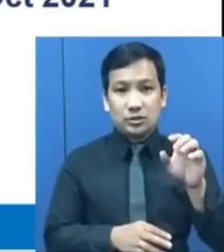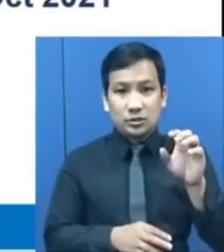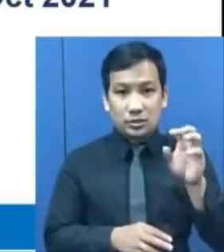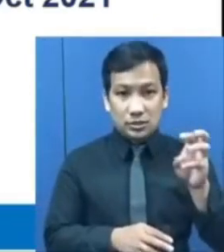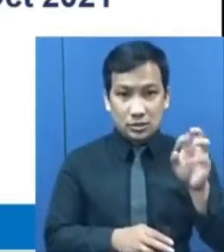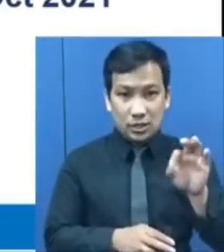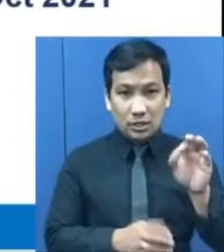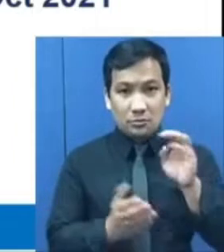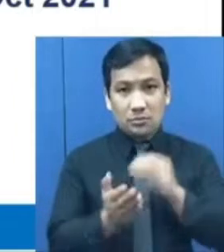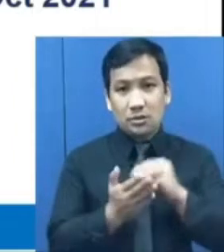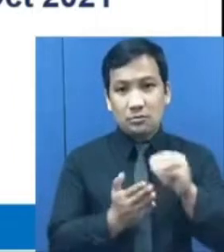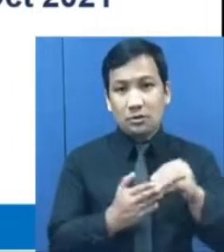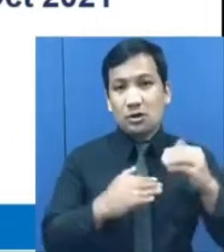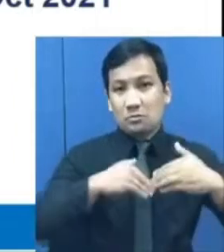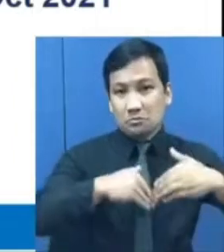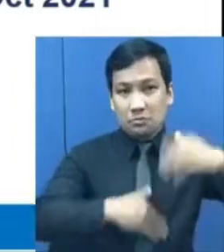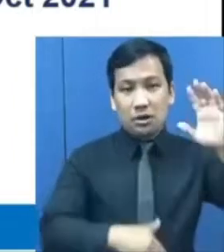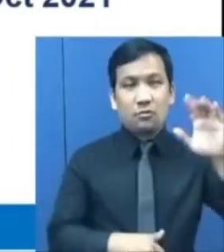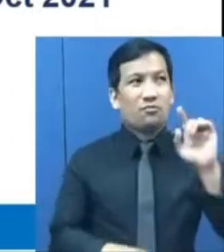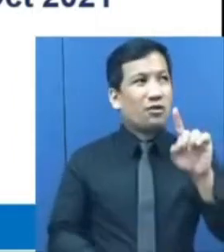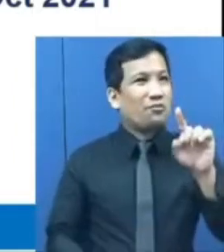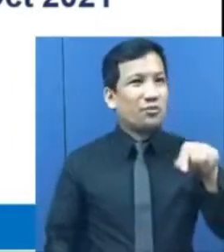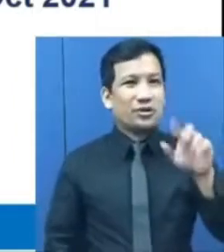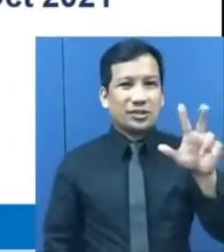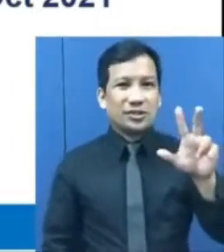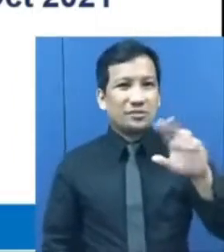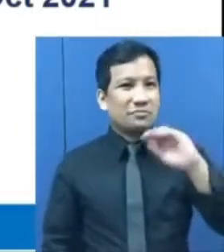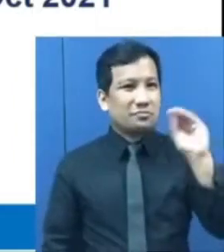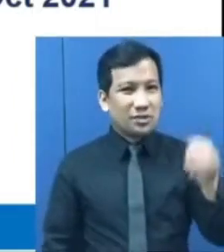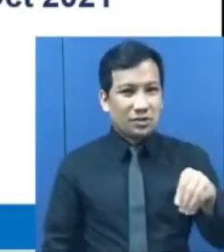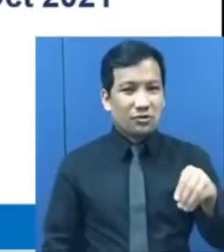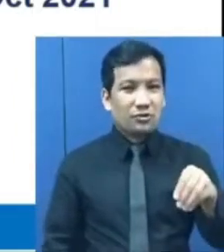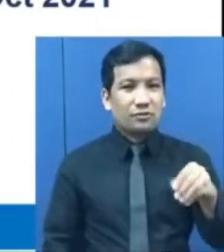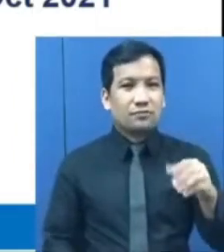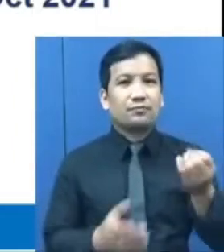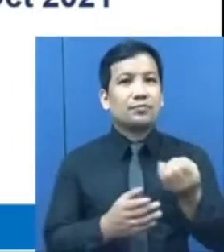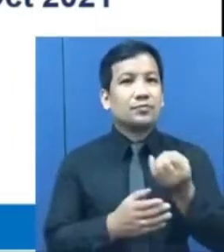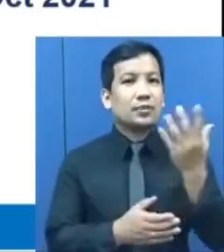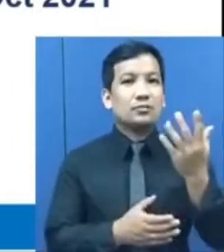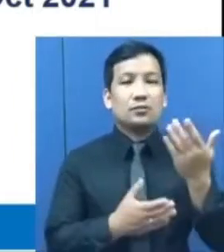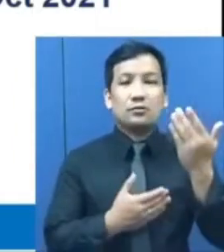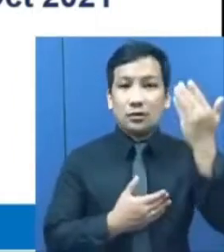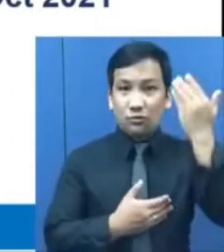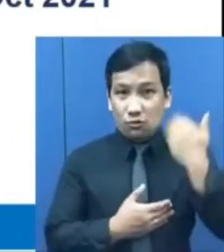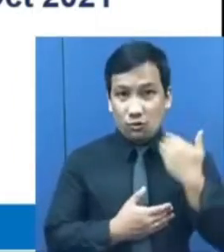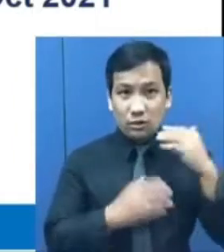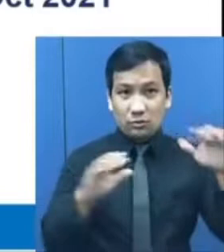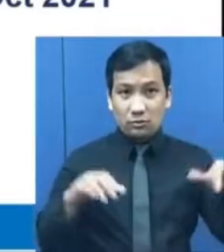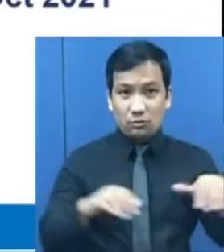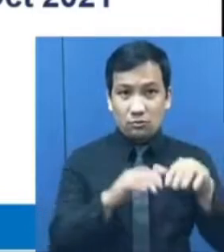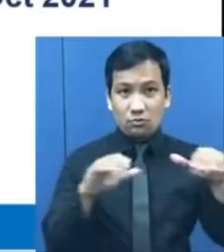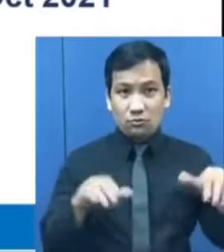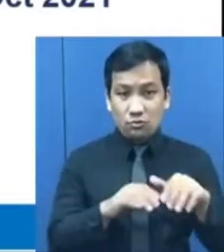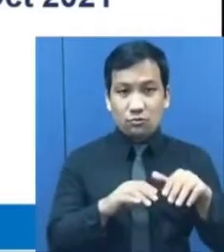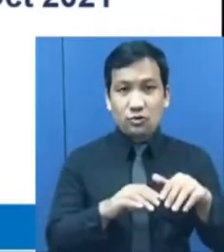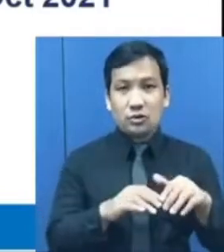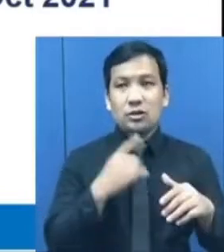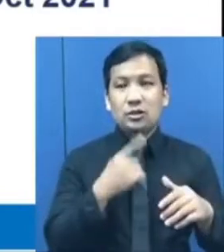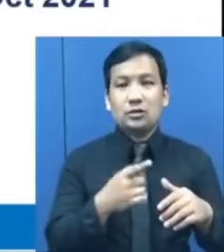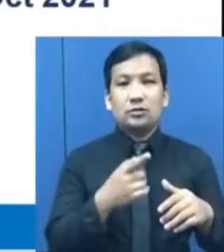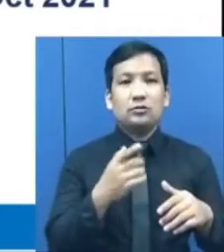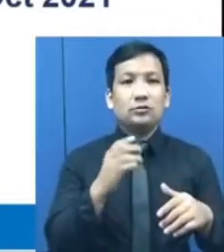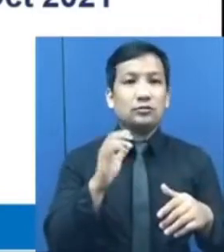mas mataas ito ng 1,30 million kumpara sa bilang ng underemployed noong Oktober 2020.